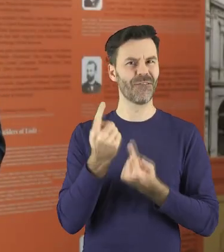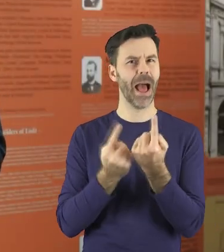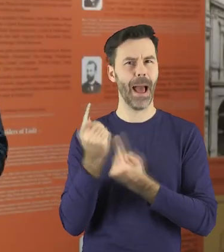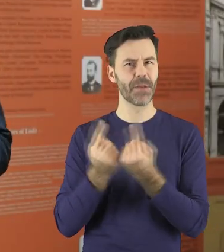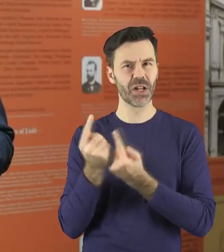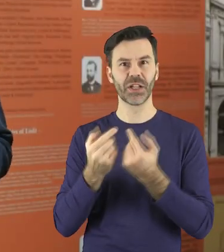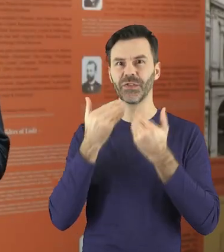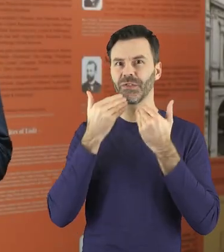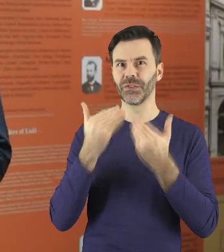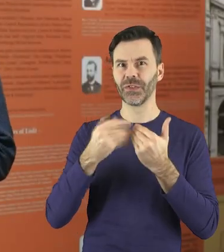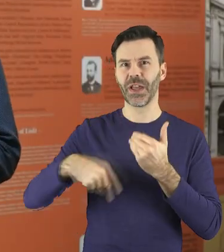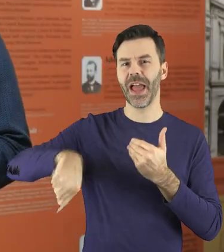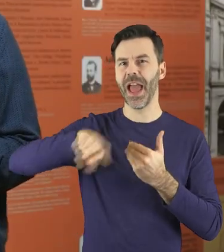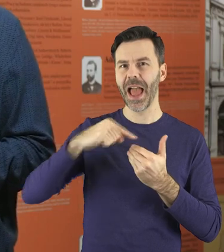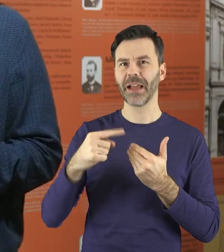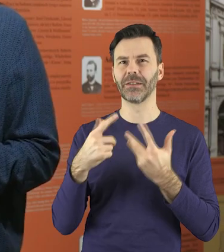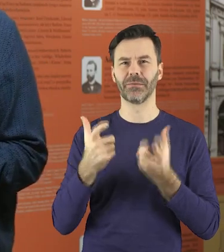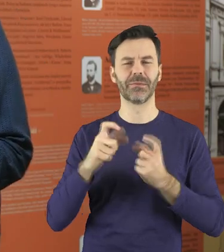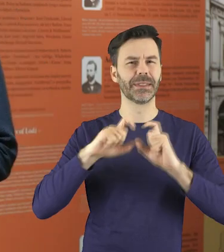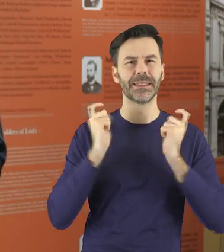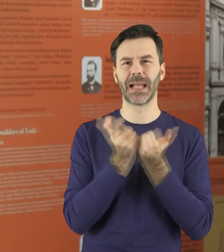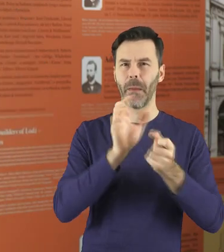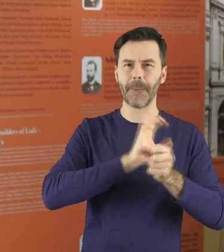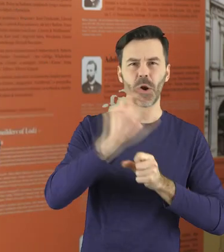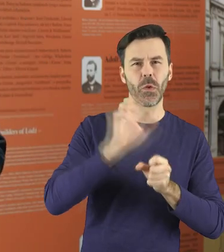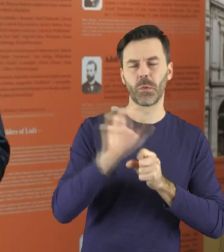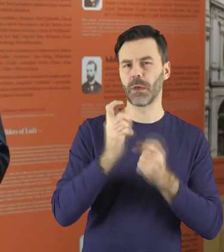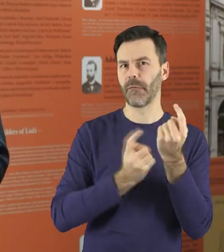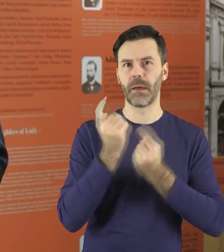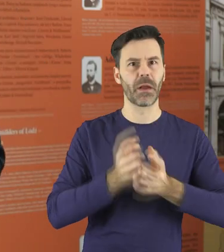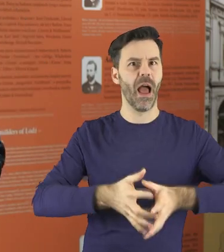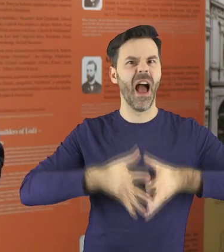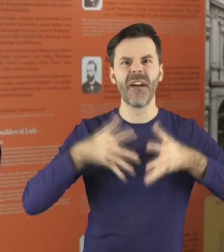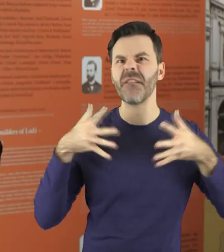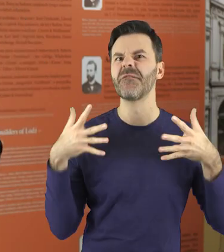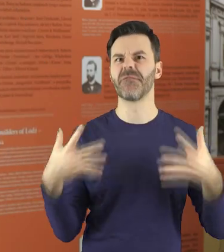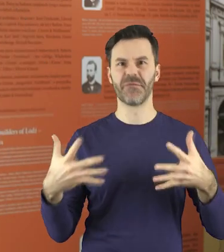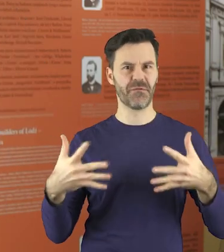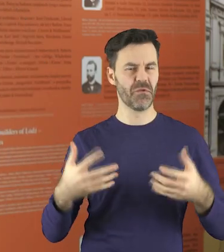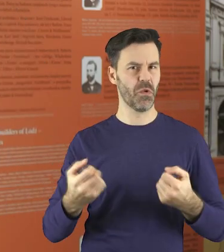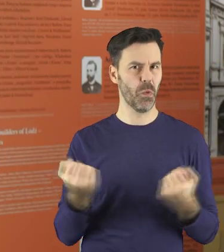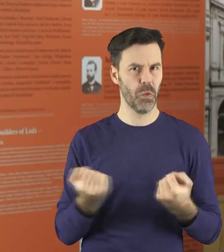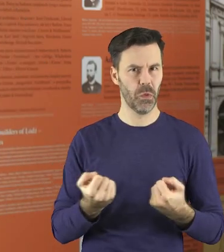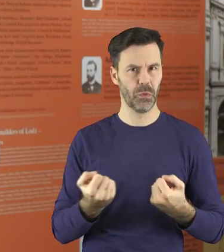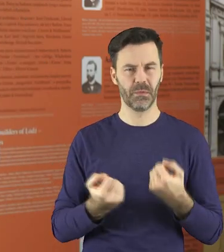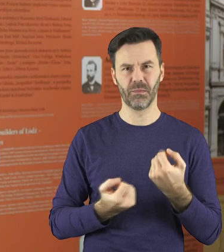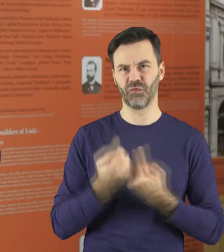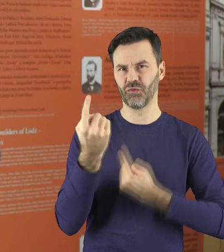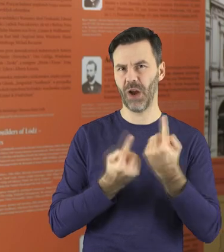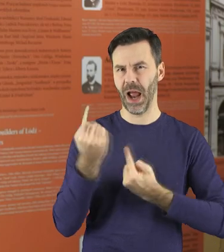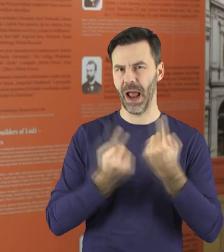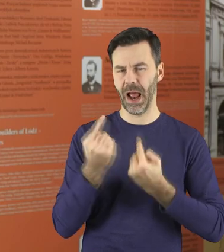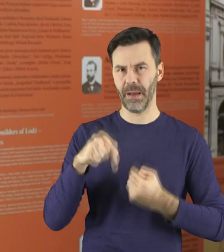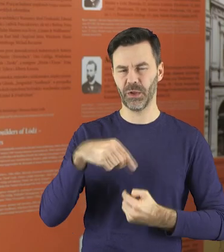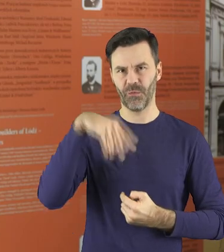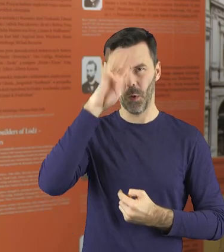istotne, zapewniały cały cykl produkcyjny. Były to giganty fabryczne, wielkie fortece przemysłowe